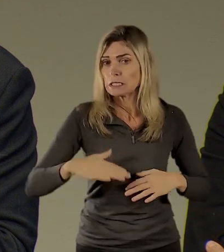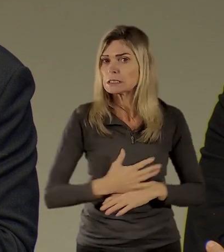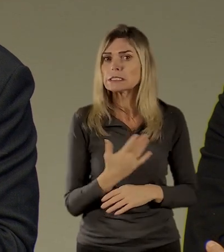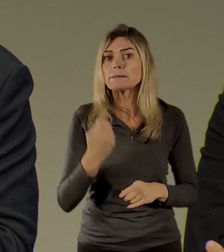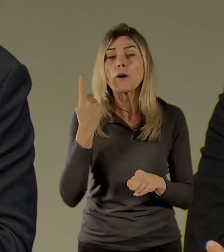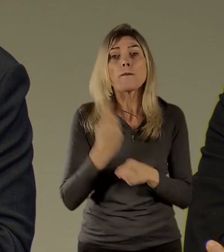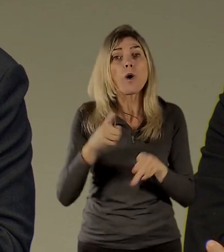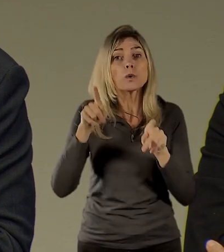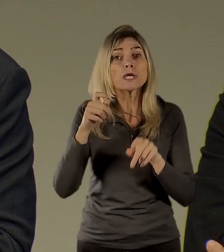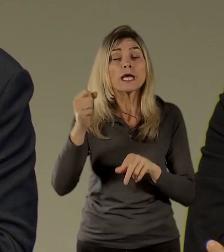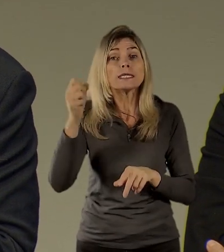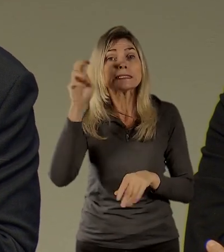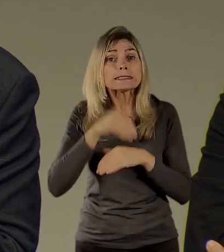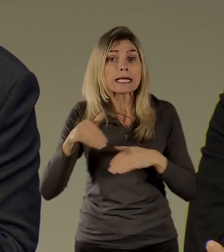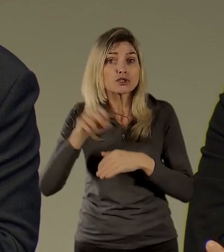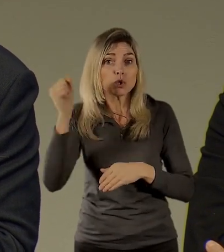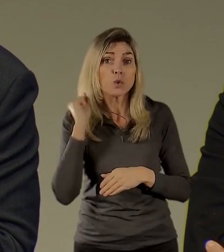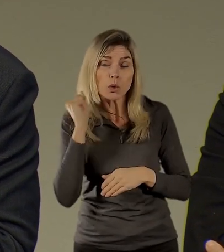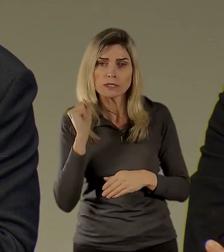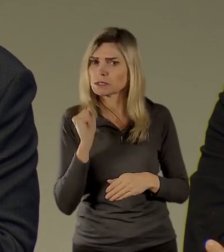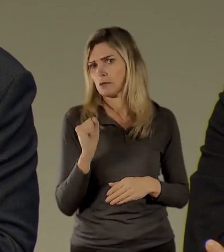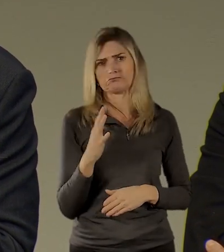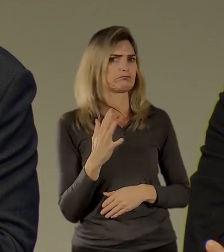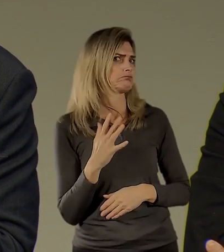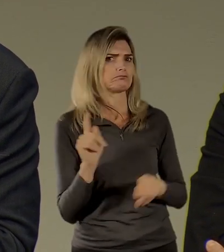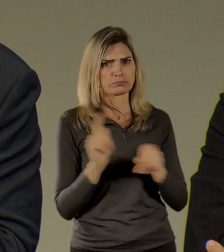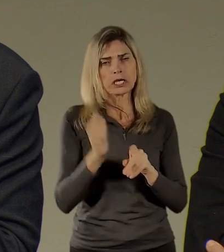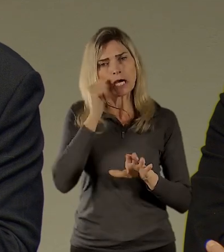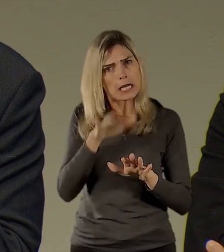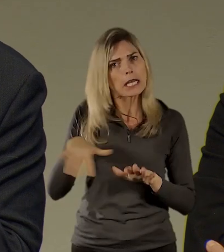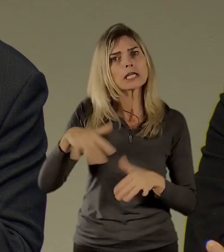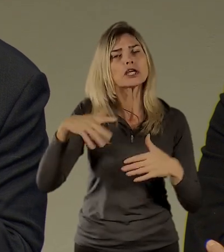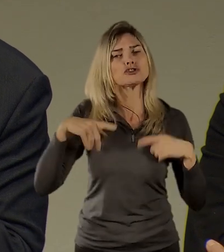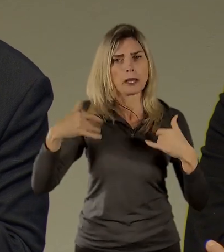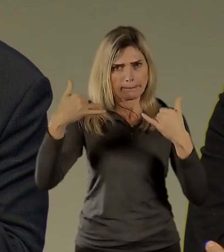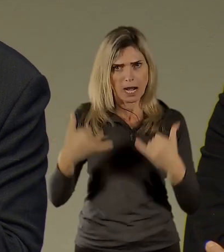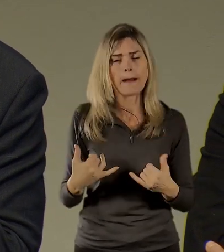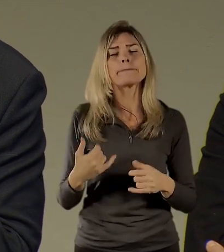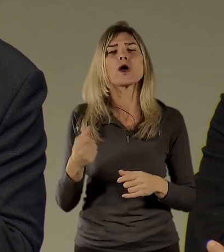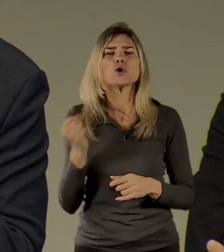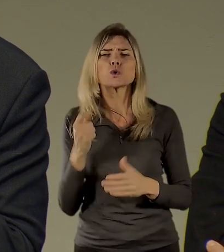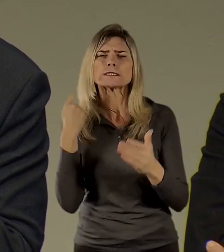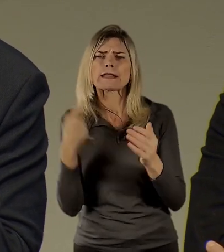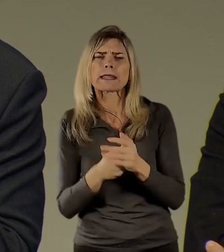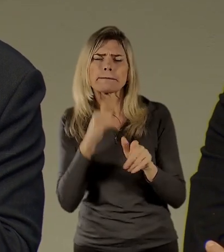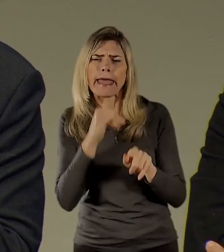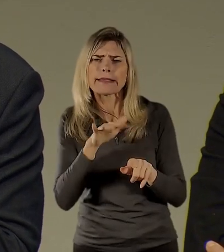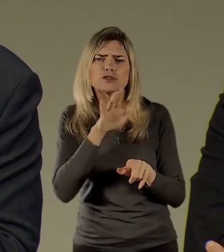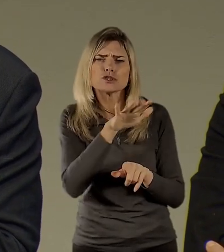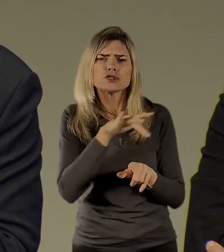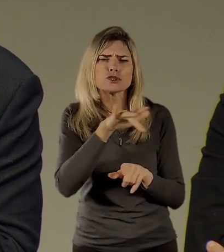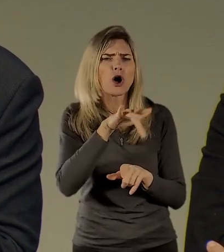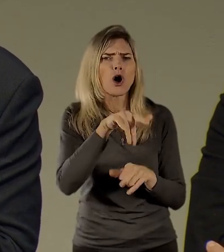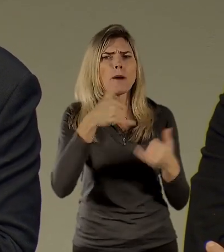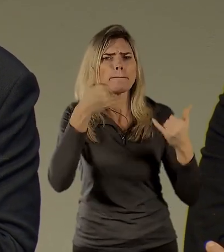turistů tam zase úplně tolik není. Že ty turisté chodí spíše po těch trasách, které jsou spojené, bych